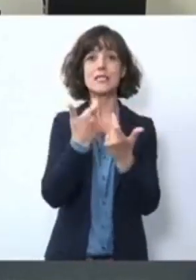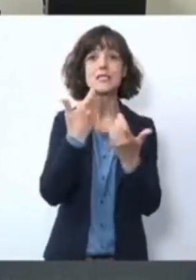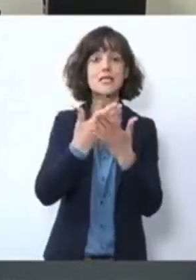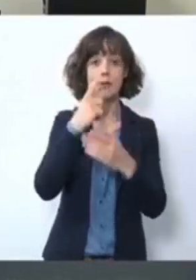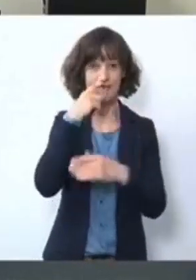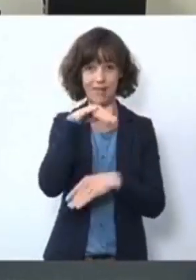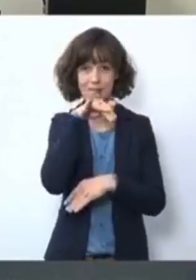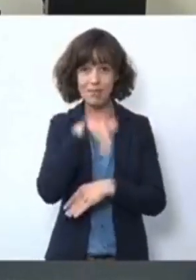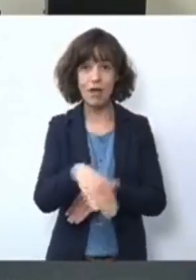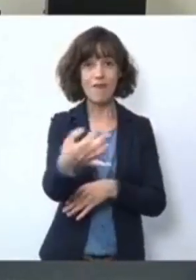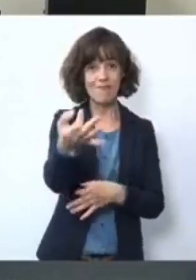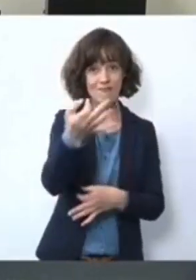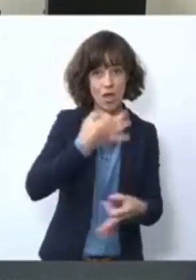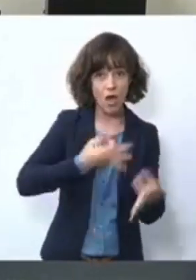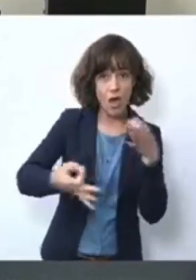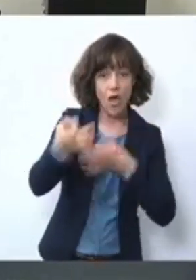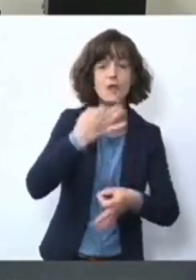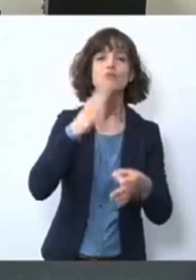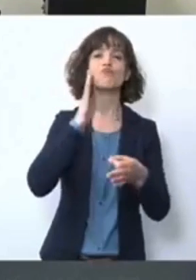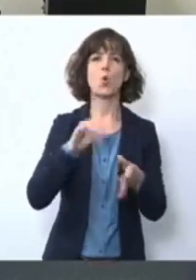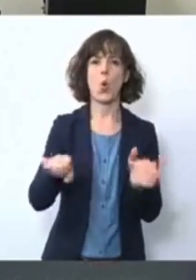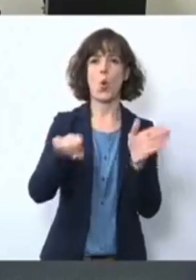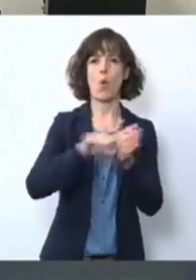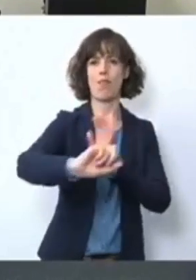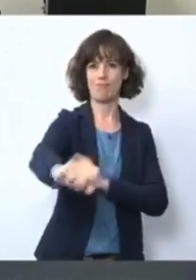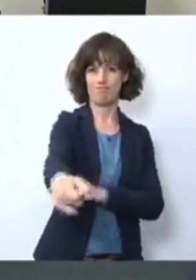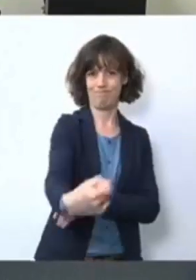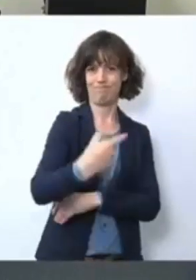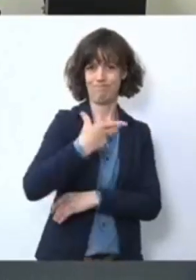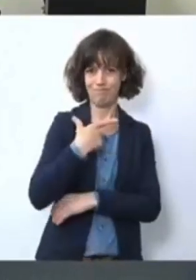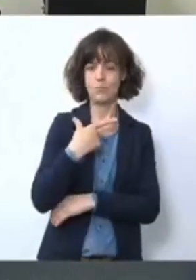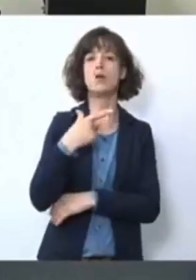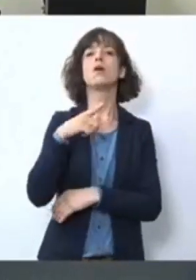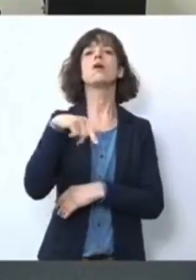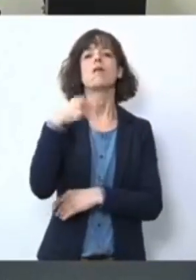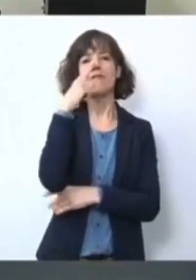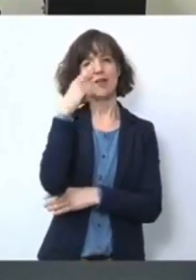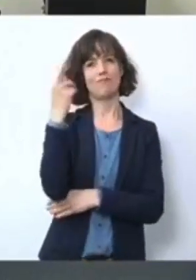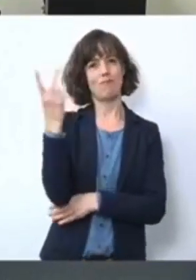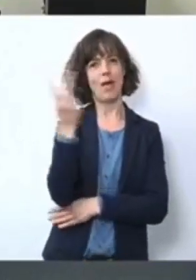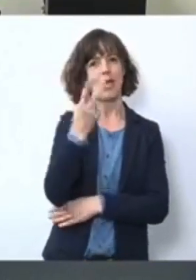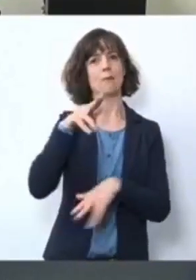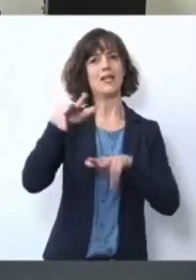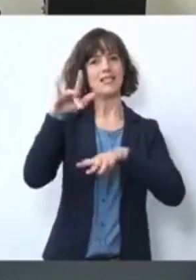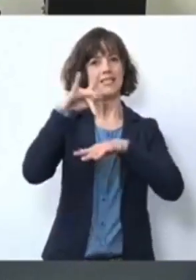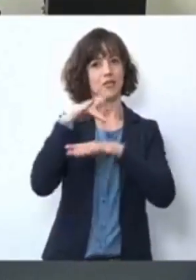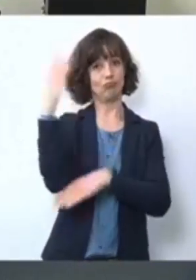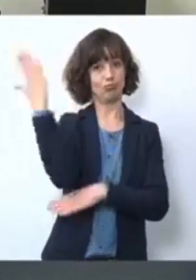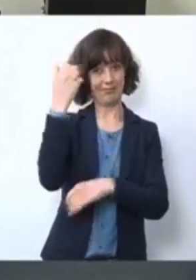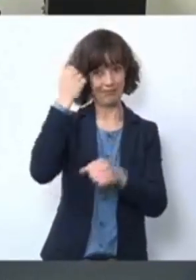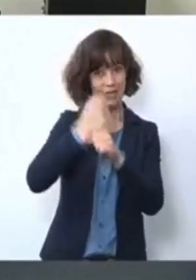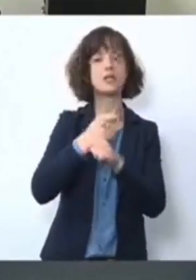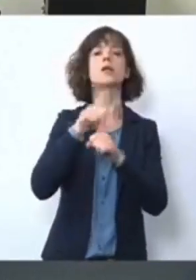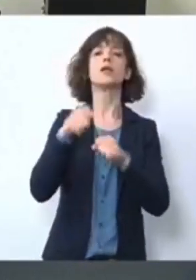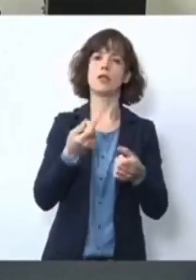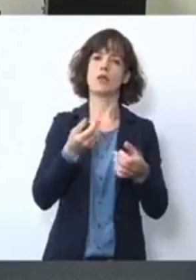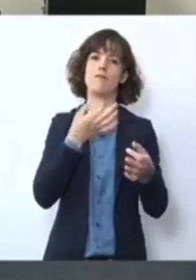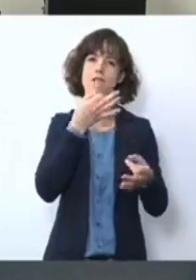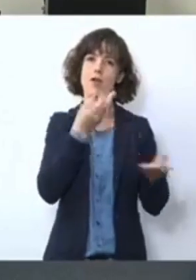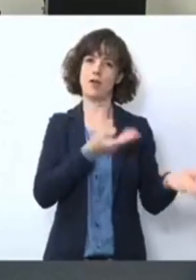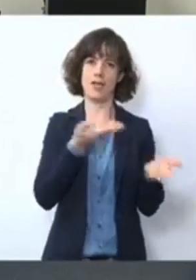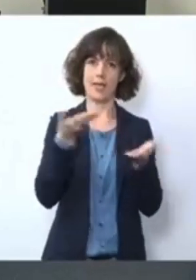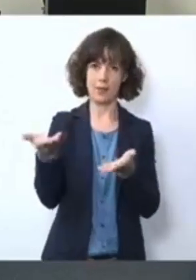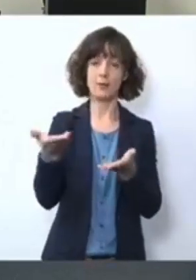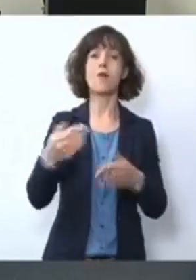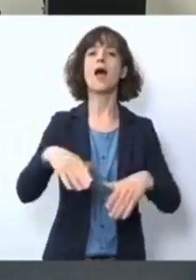bitte per Online auch stellen. Ich werde sie dann im Nachgang der Eingangsstatements den Ministerinnen stellen. Wir beginnen mit einem